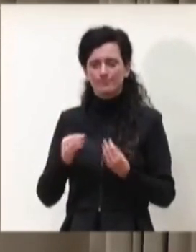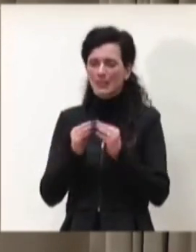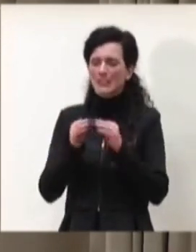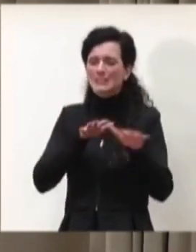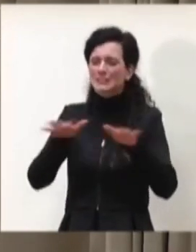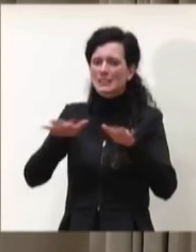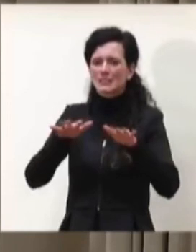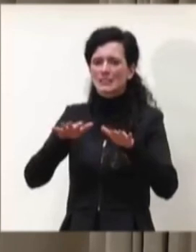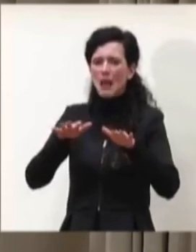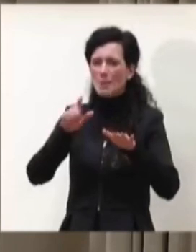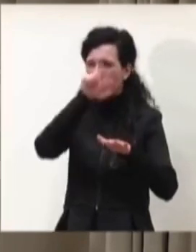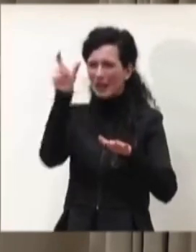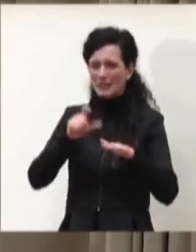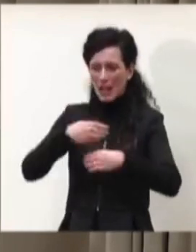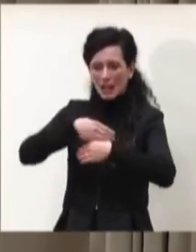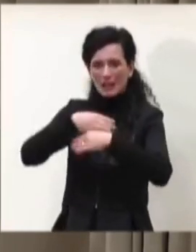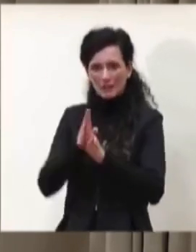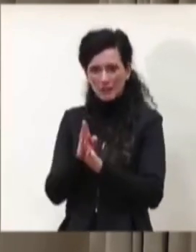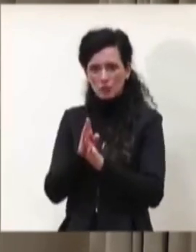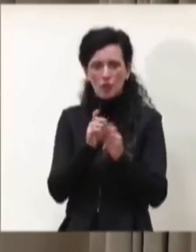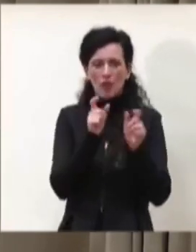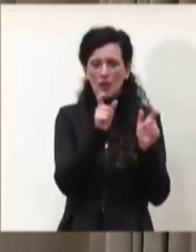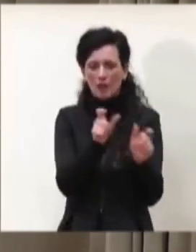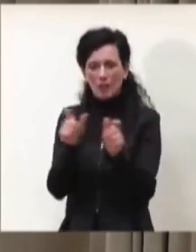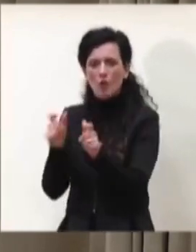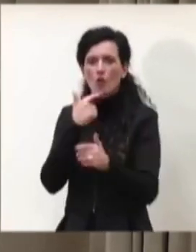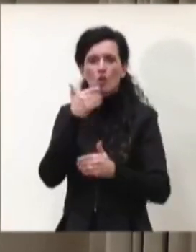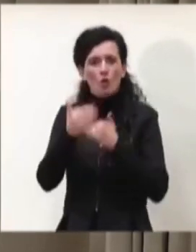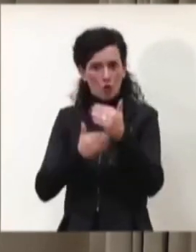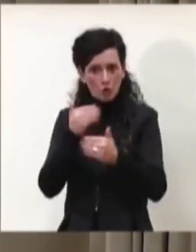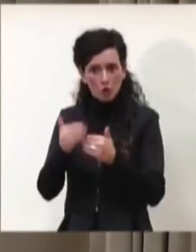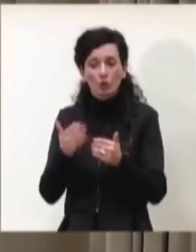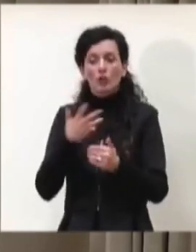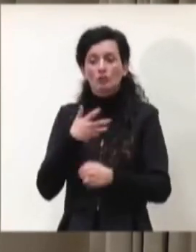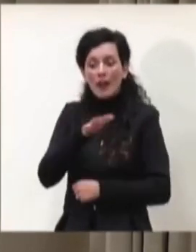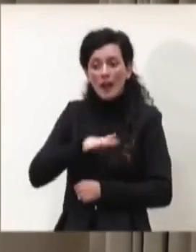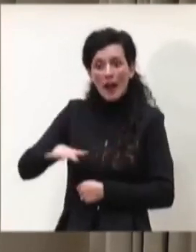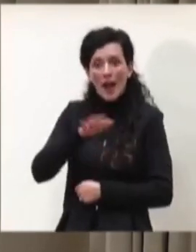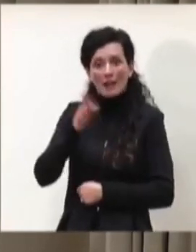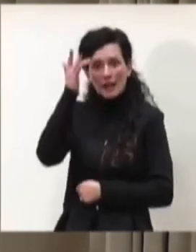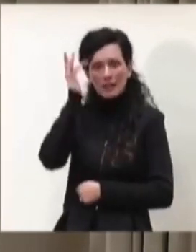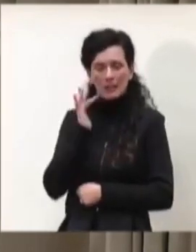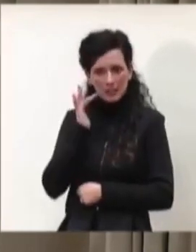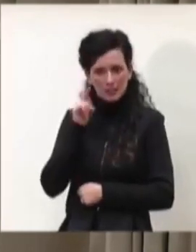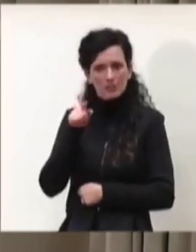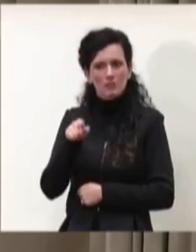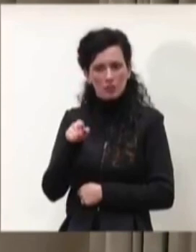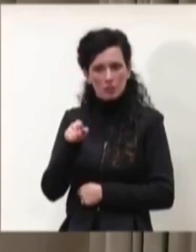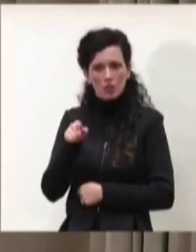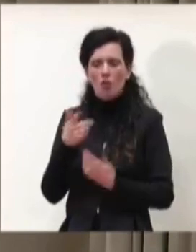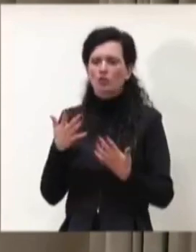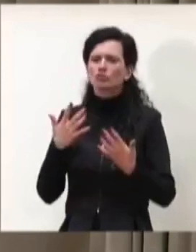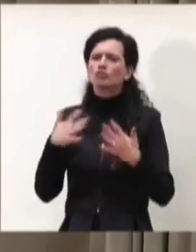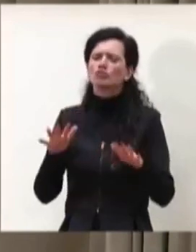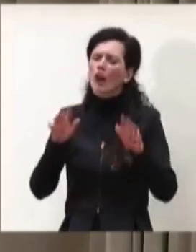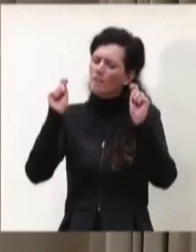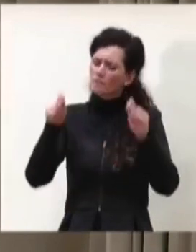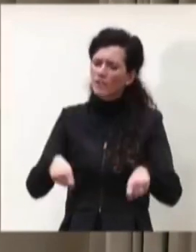in colori, in funzione delle aree di rischio è entrato in vigore due mesi fa.